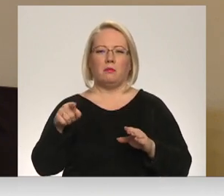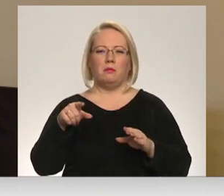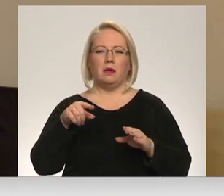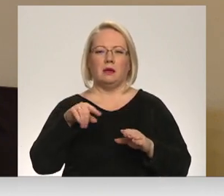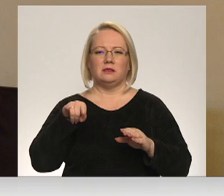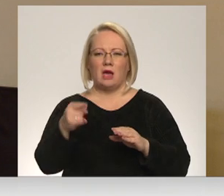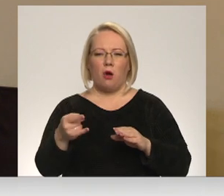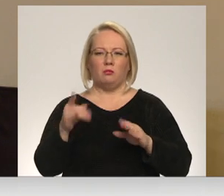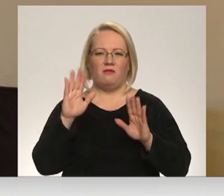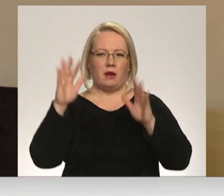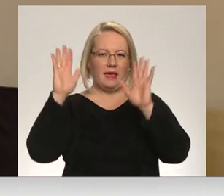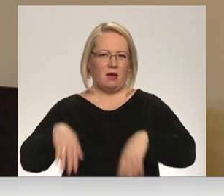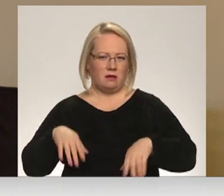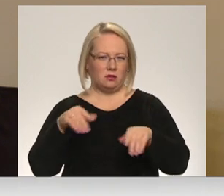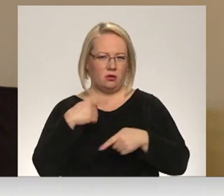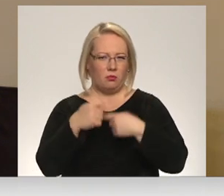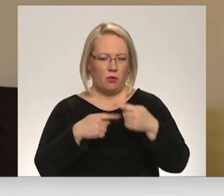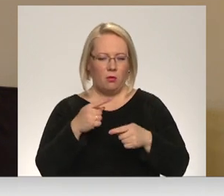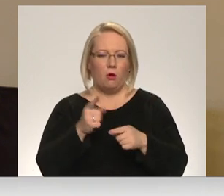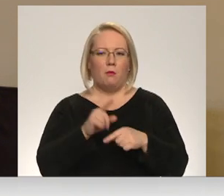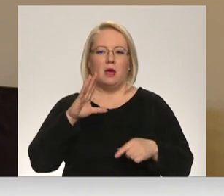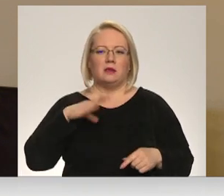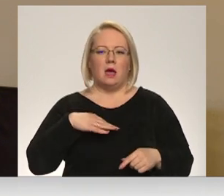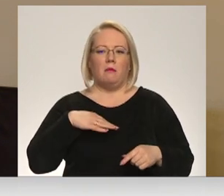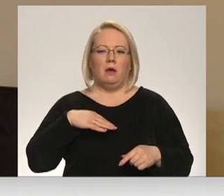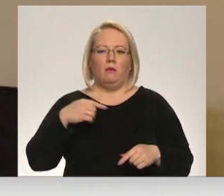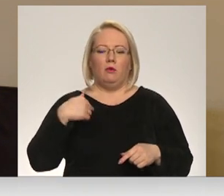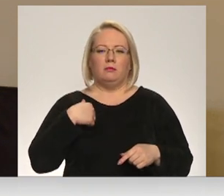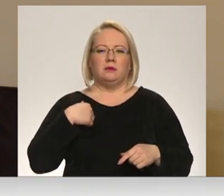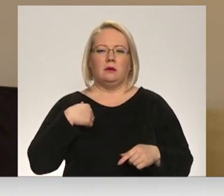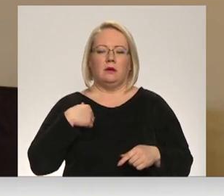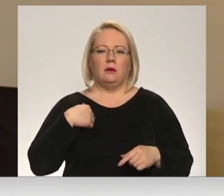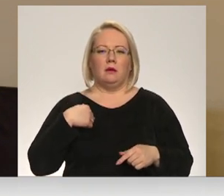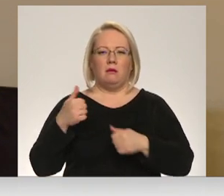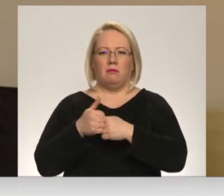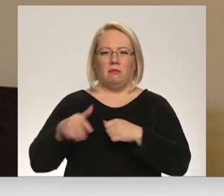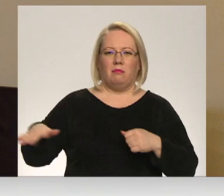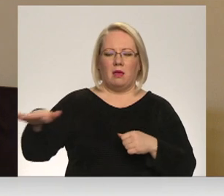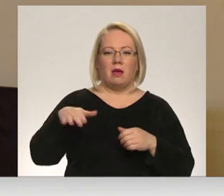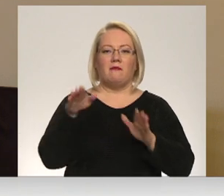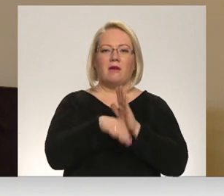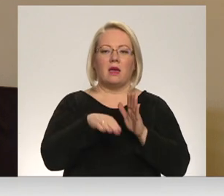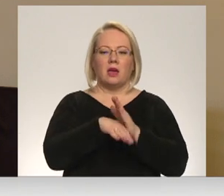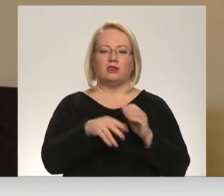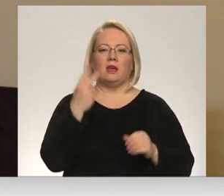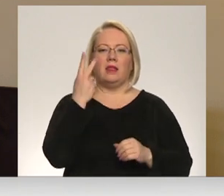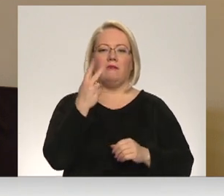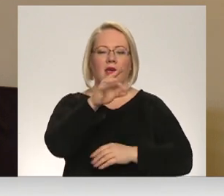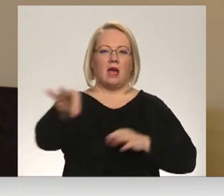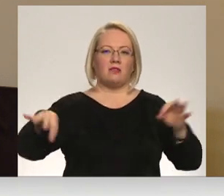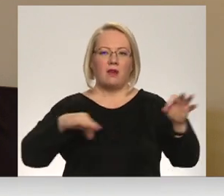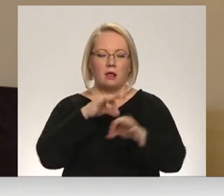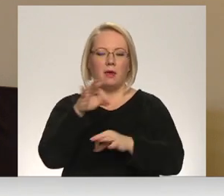joprojām. Un tad izskrita mums šeit vienkārši divi kādā atmetri